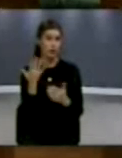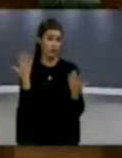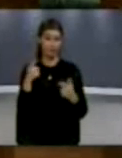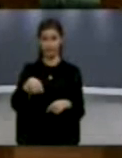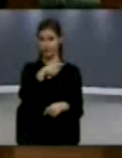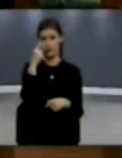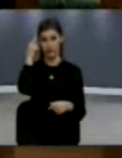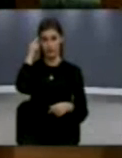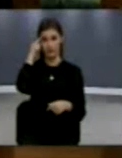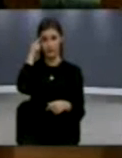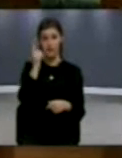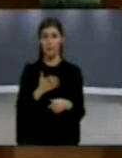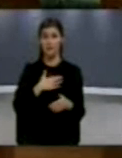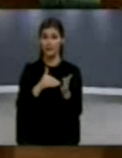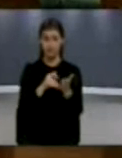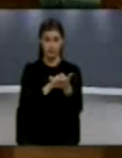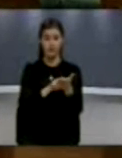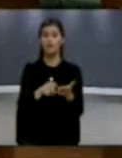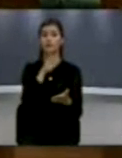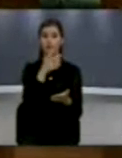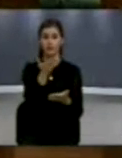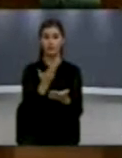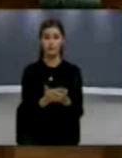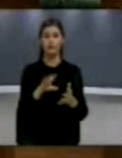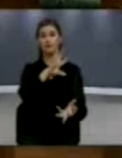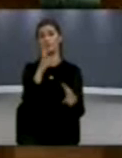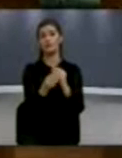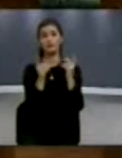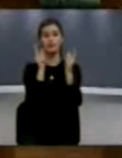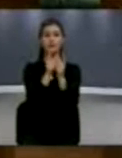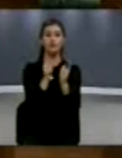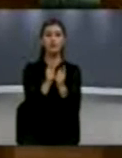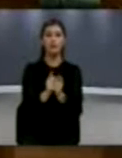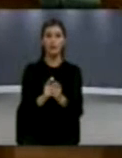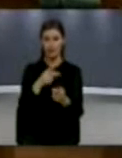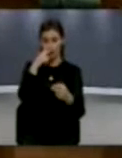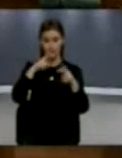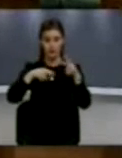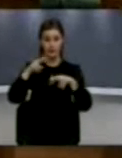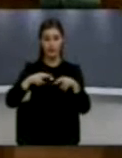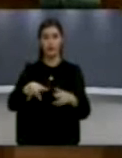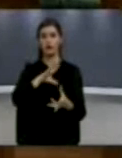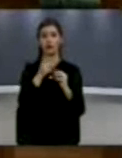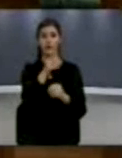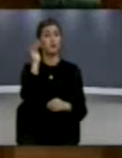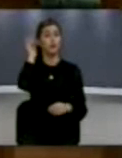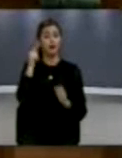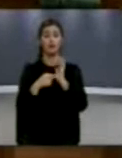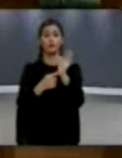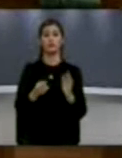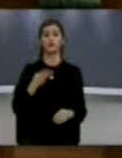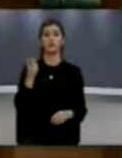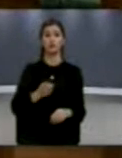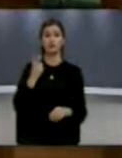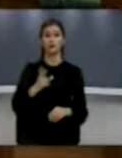njëherë ka nevoj për transkriptet edhe proses vërbalet e aty në djetër atakimeve me cilat u lefdrua ministri thashi